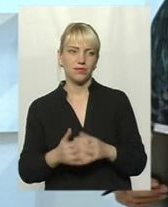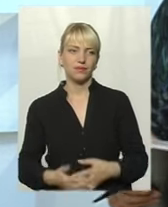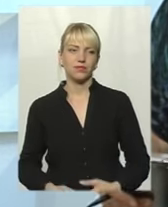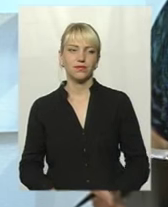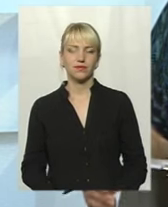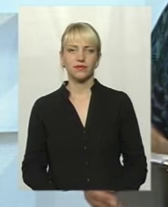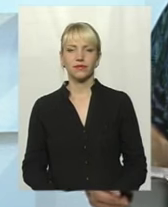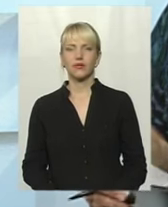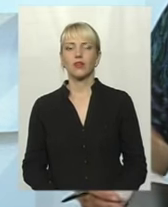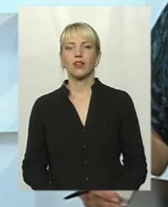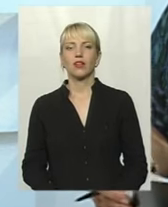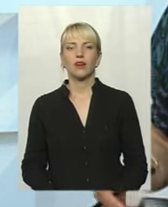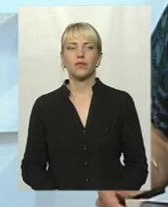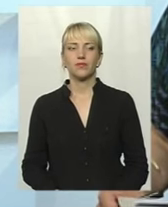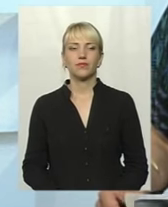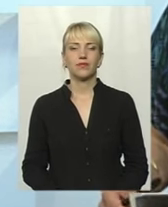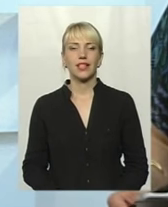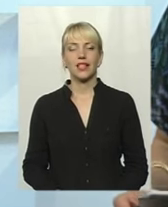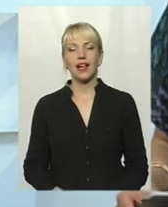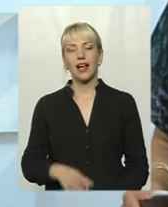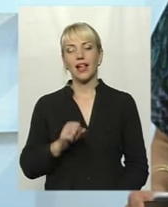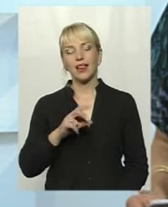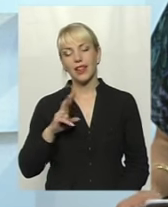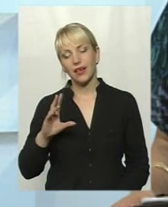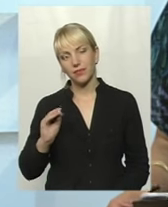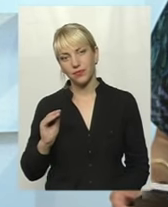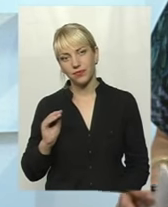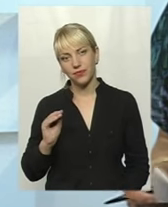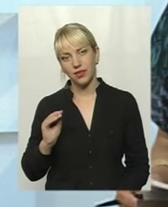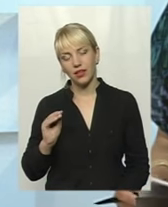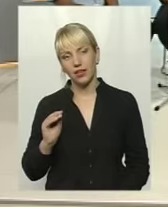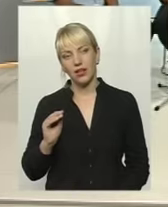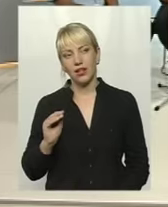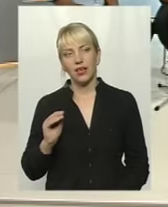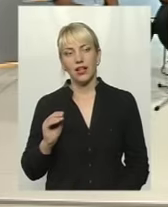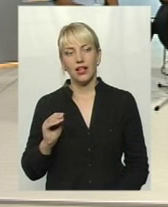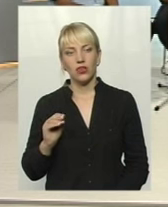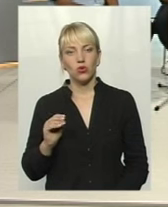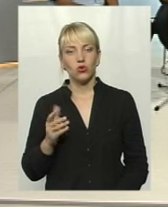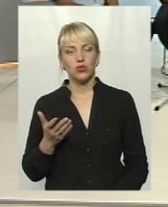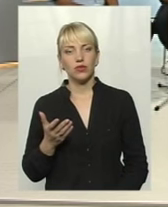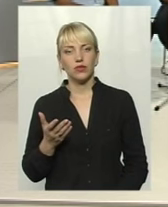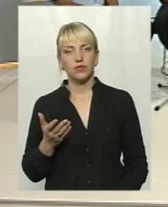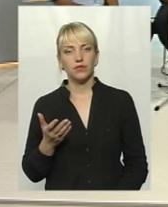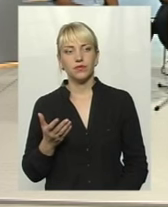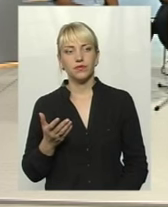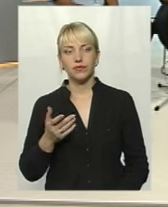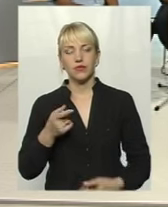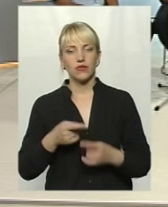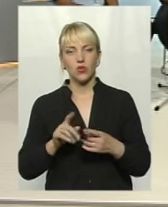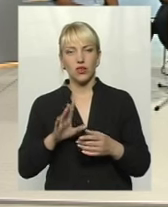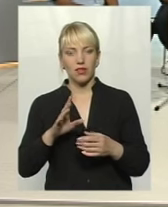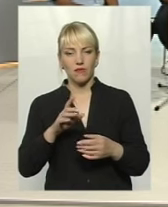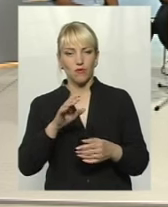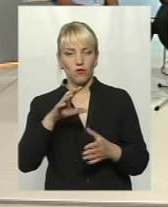Почули вашу думку, все-таки, ну, невже не в компетенції з того самого